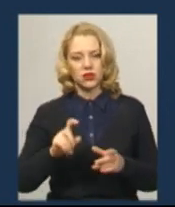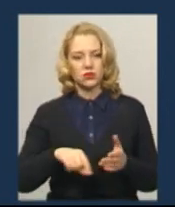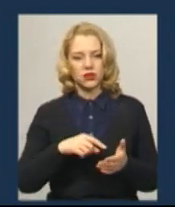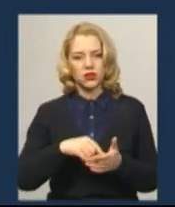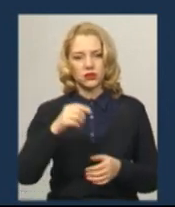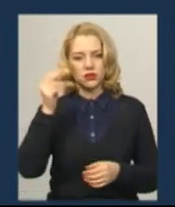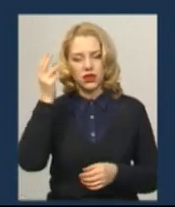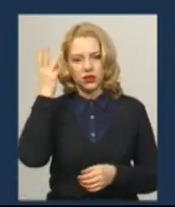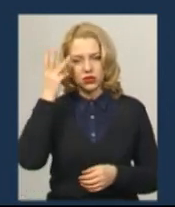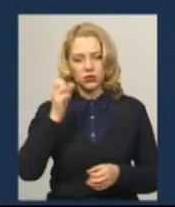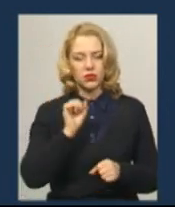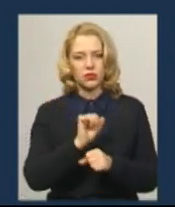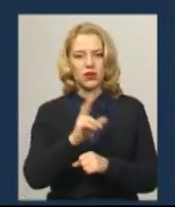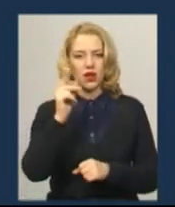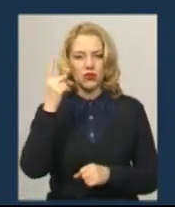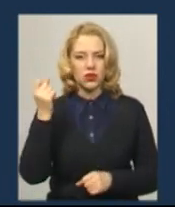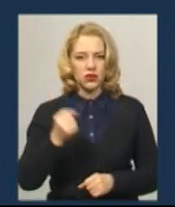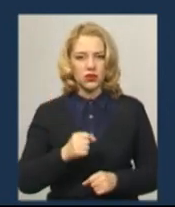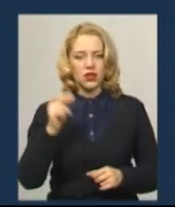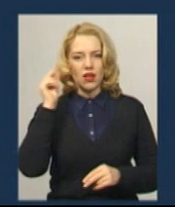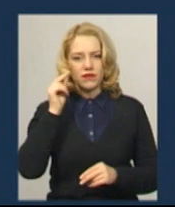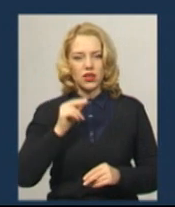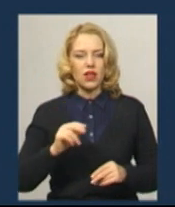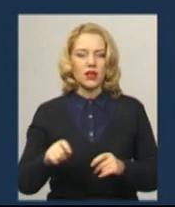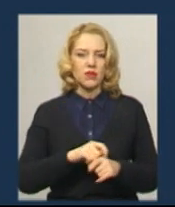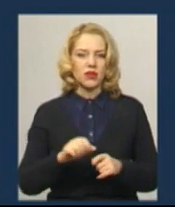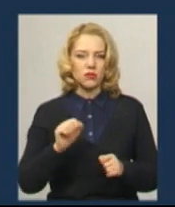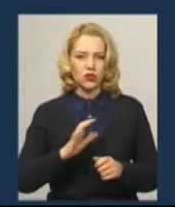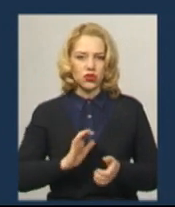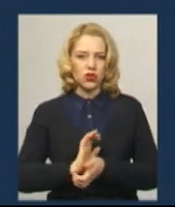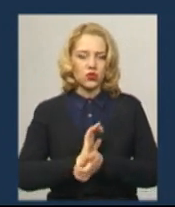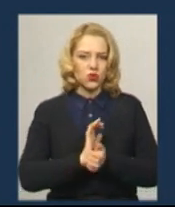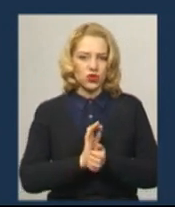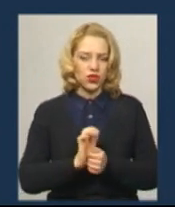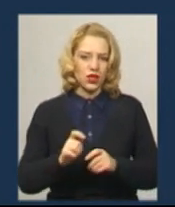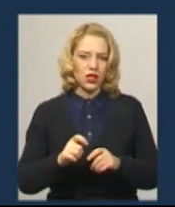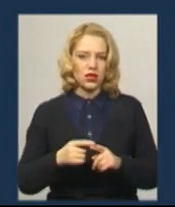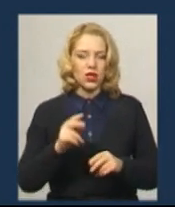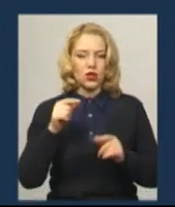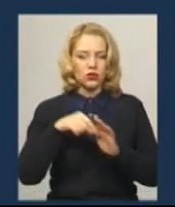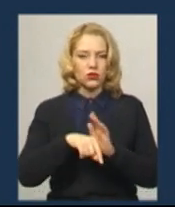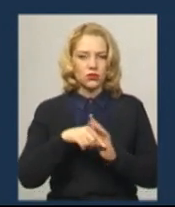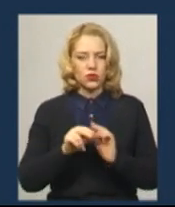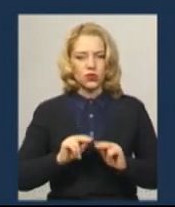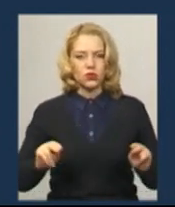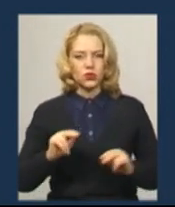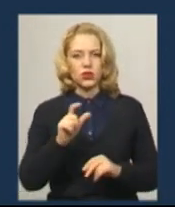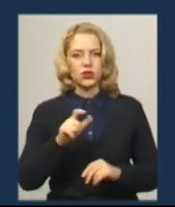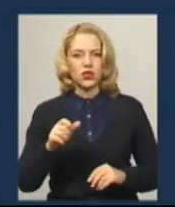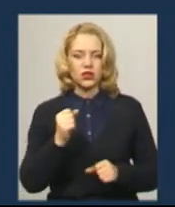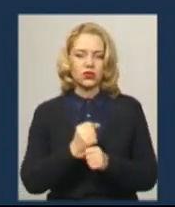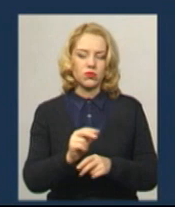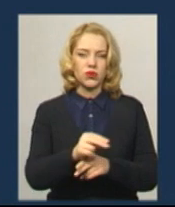призупинений на тиждень, навчальний матеріал можна наздогнати шляхом ущільнення. Тобто, учителі зроблять певні